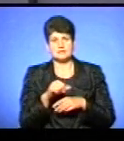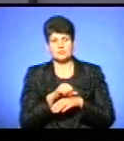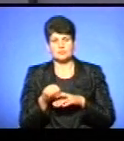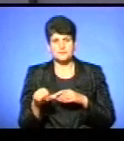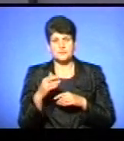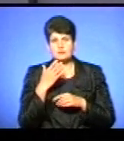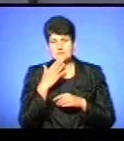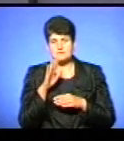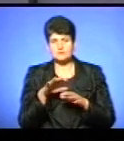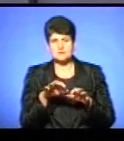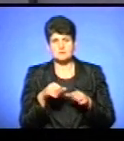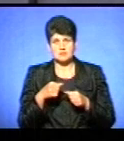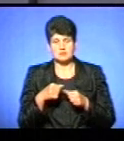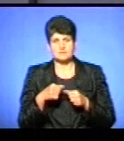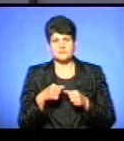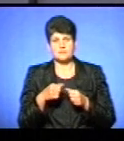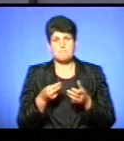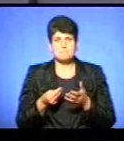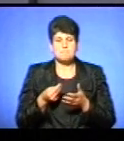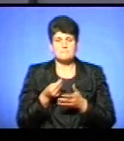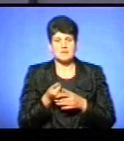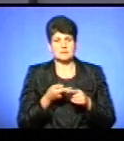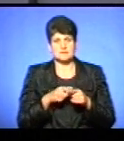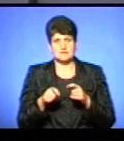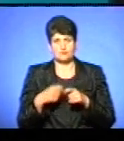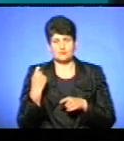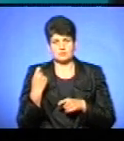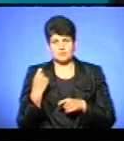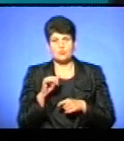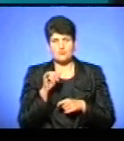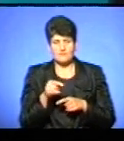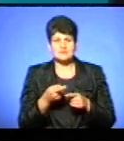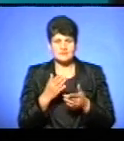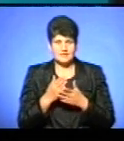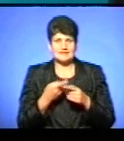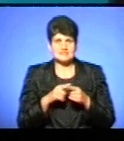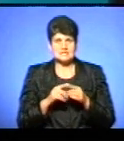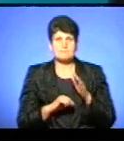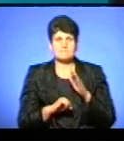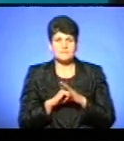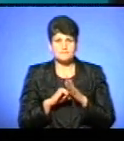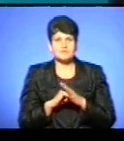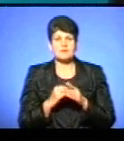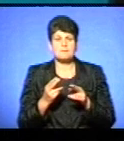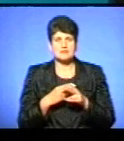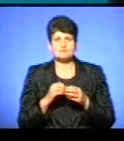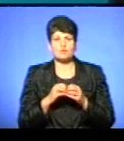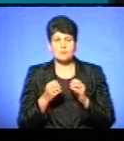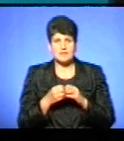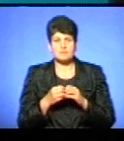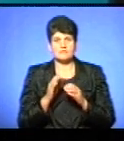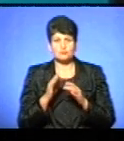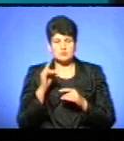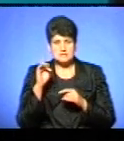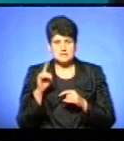іноземця будуть стягуватися плата за дане правопорушення. Тобто, у вас є ці всі бази, і ви без проблем вносите, хто би не був за кермом,